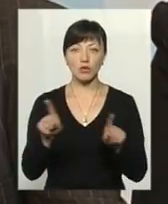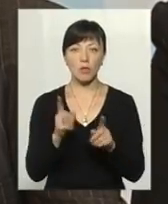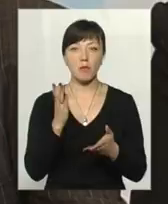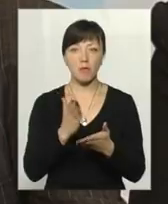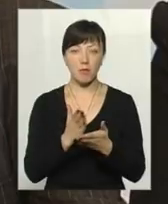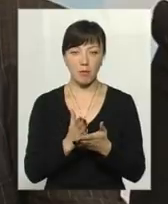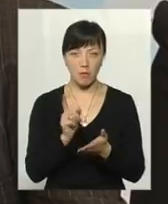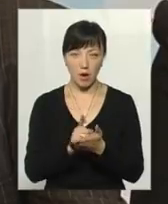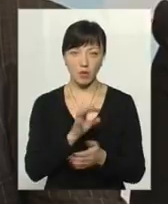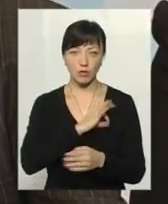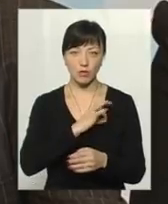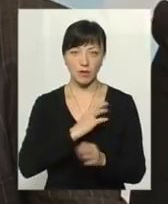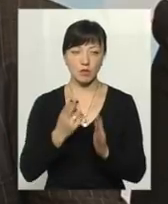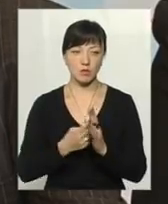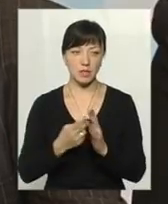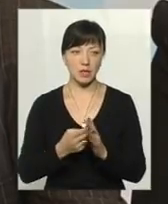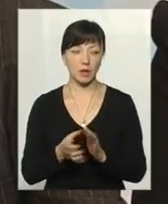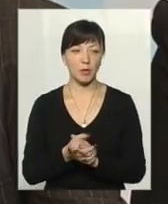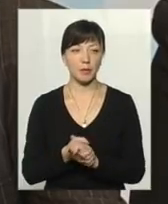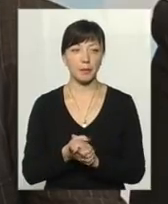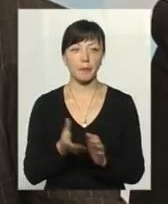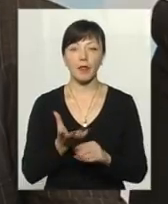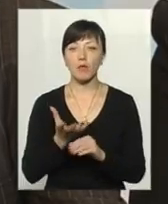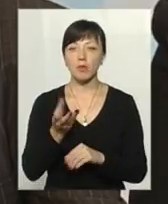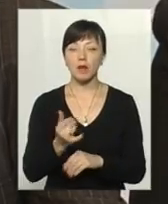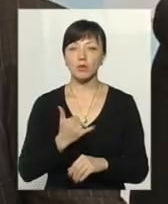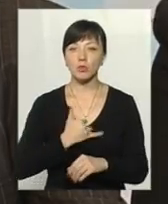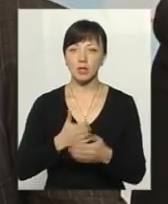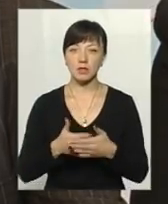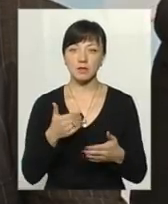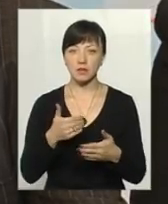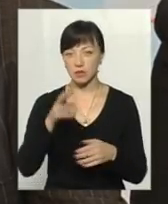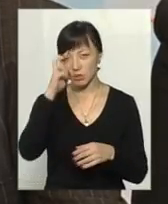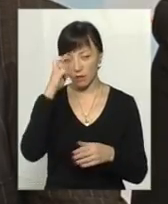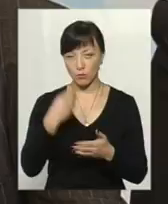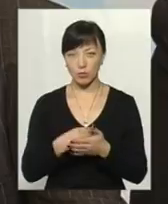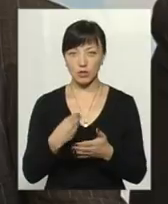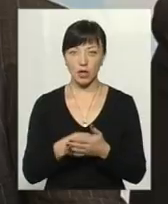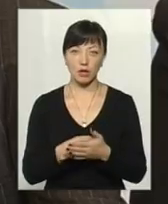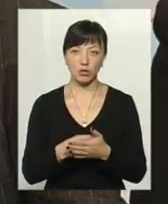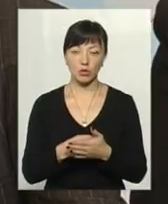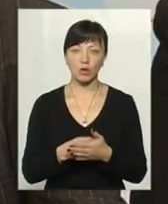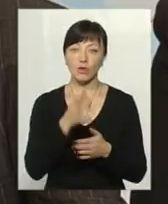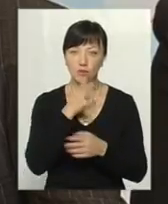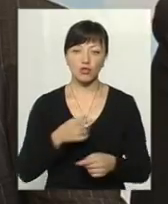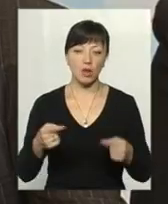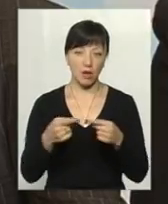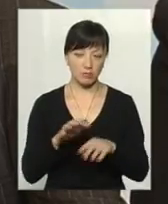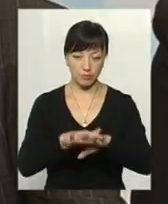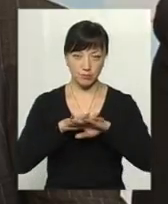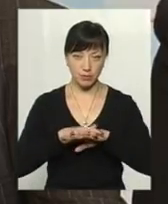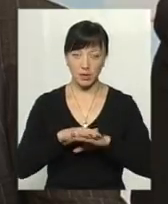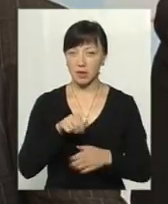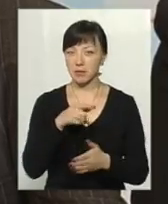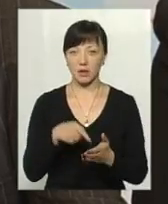вони мають користуватися субсидіями. Уплата у проходить від державного бюджету вчасно. Питань у нас